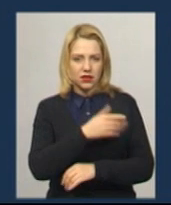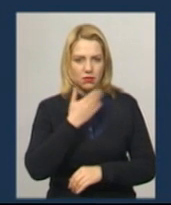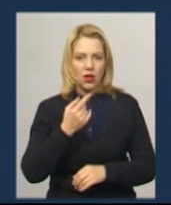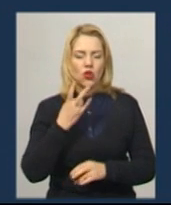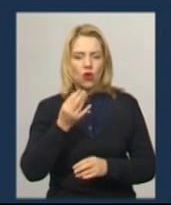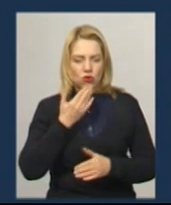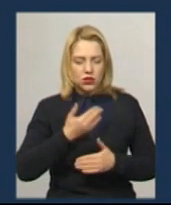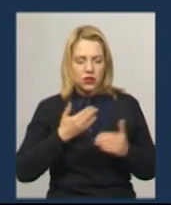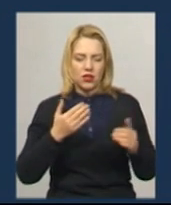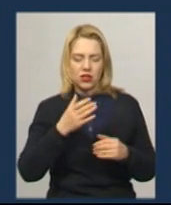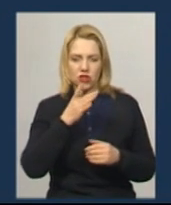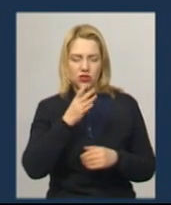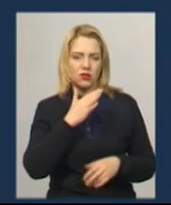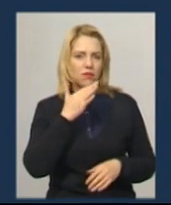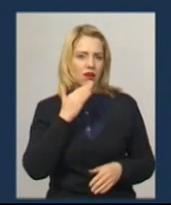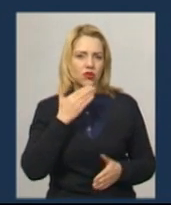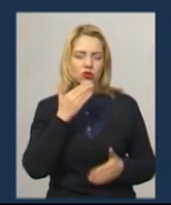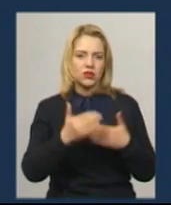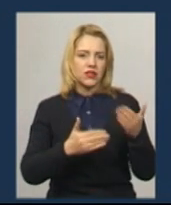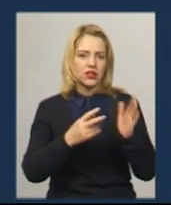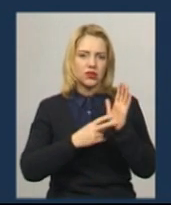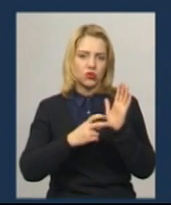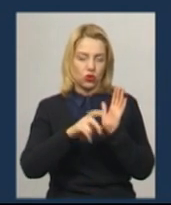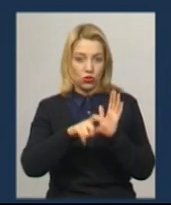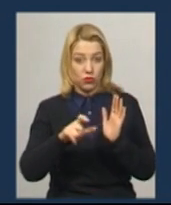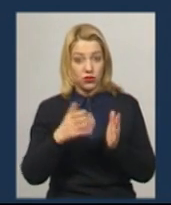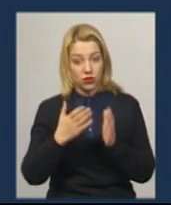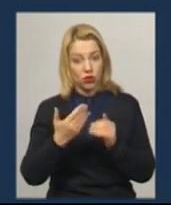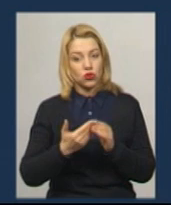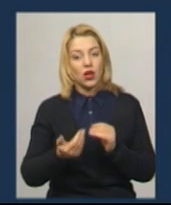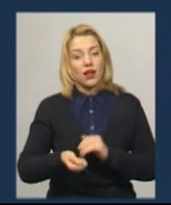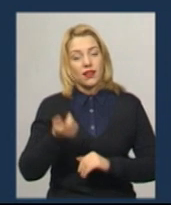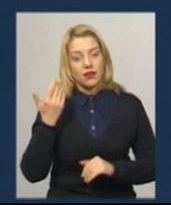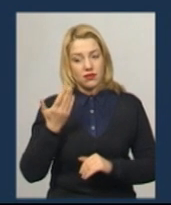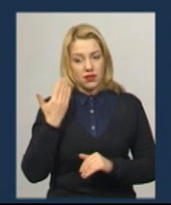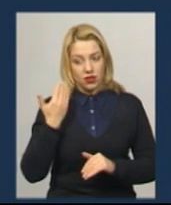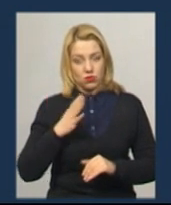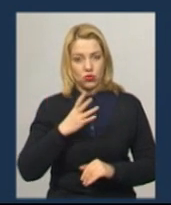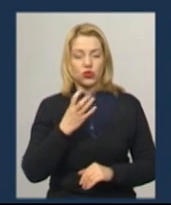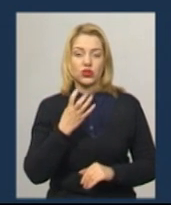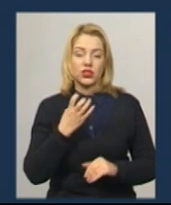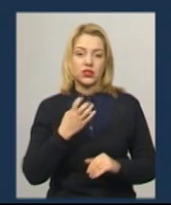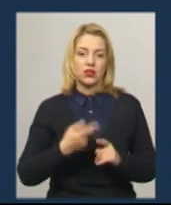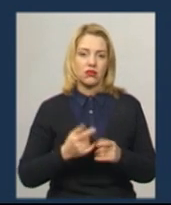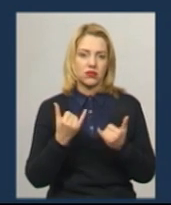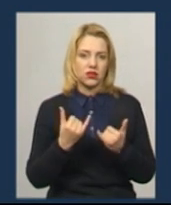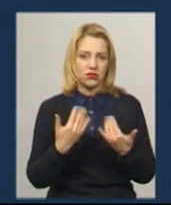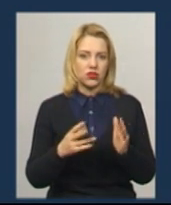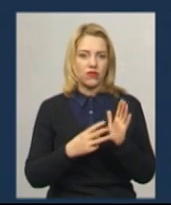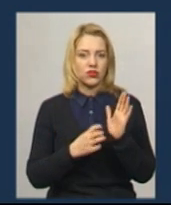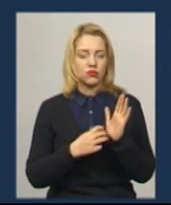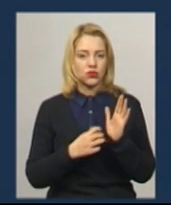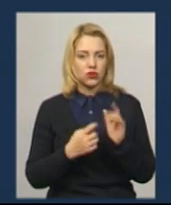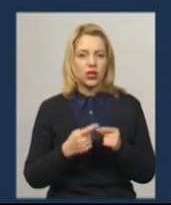зверталася дуже велика кількість громадян. Звернулося майже 700 громадян. Якщо це, наприклад, декілька днів було 468, то на сьогоднішній день ми вже мали 700